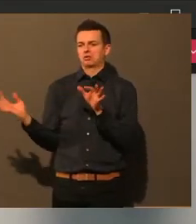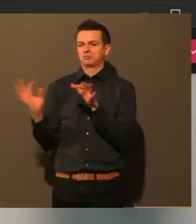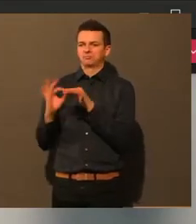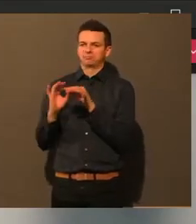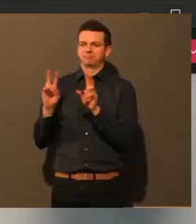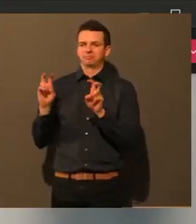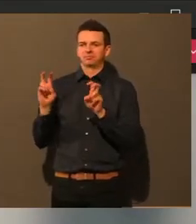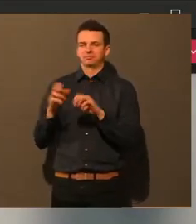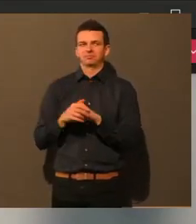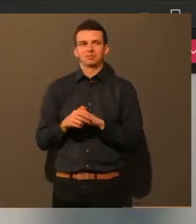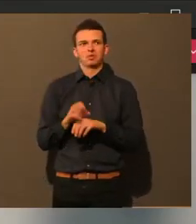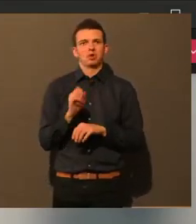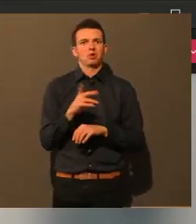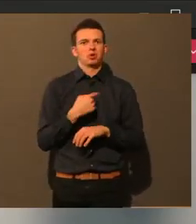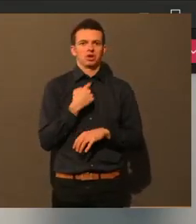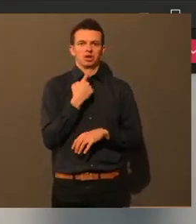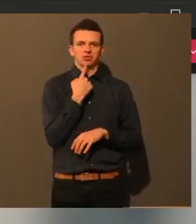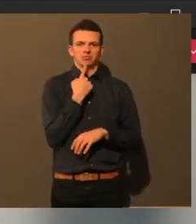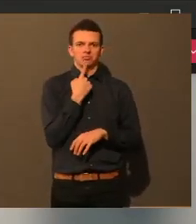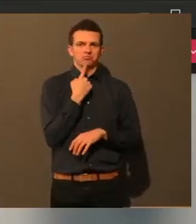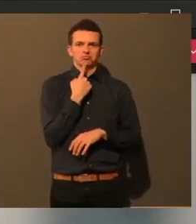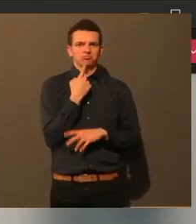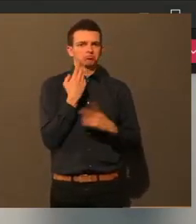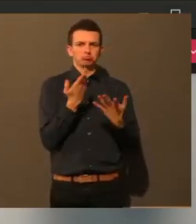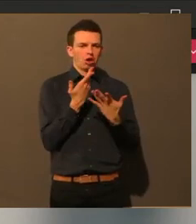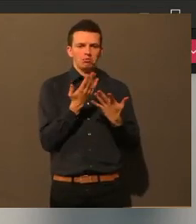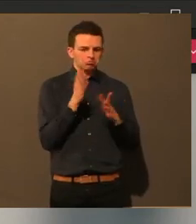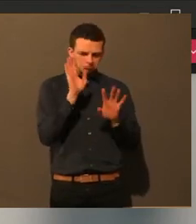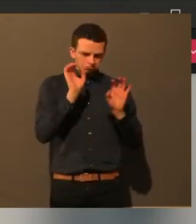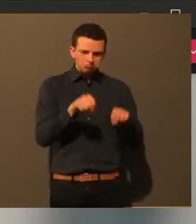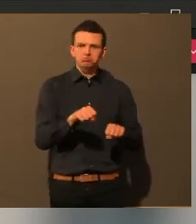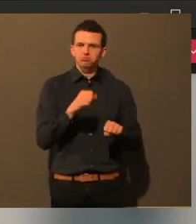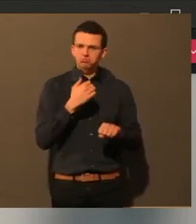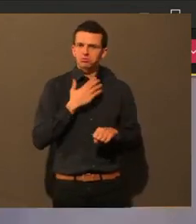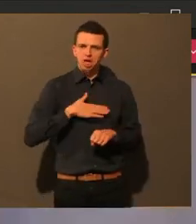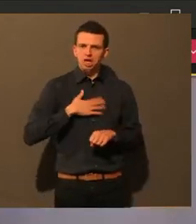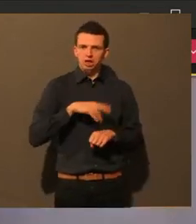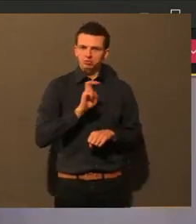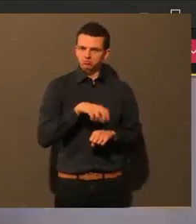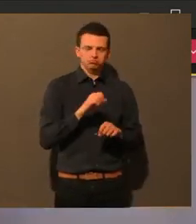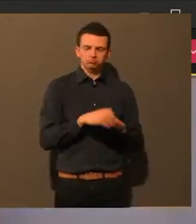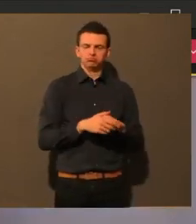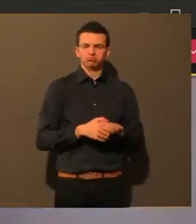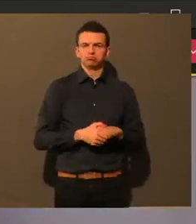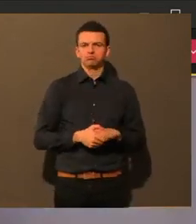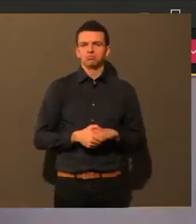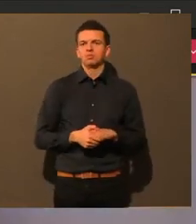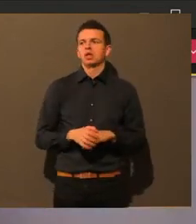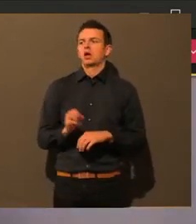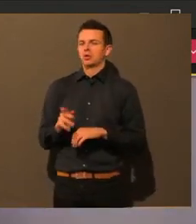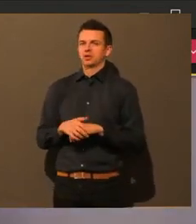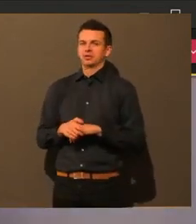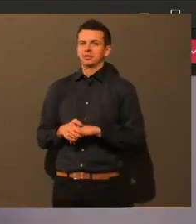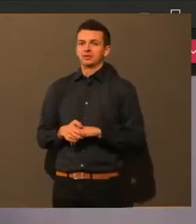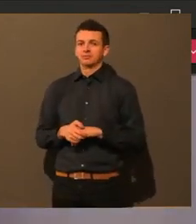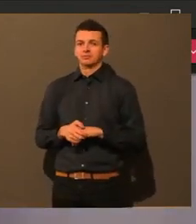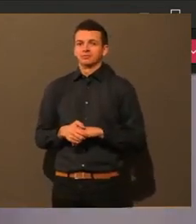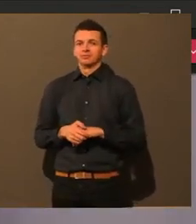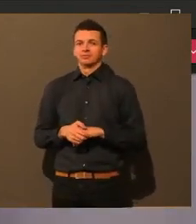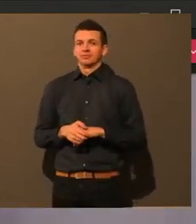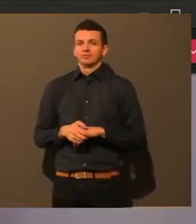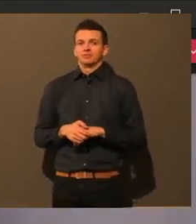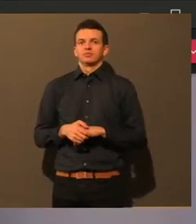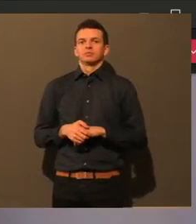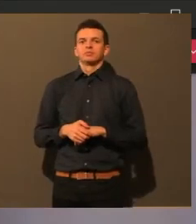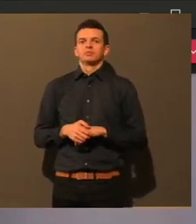habe auf jeden Fall erst mal zu diesem Themenblock ansonsten keine Wortmeldungen mehr. Also ich persönlich, ich habe ein großes Anliegen